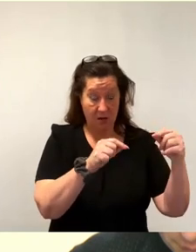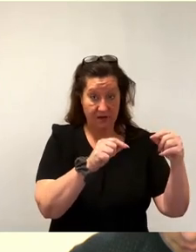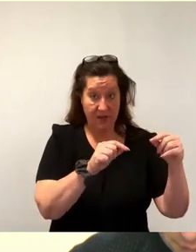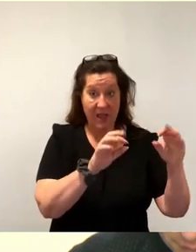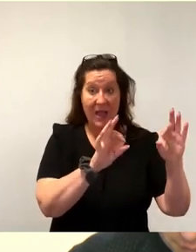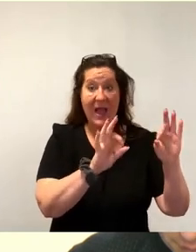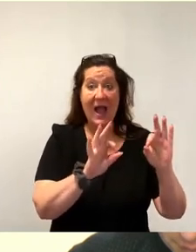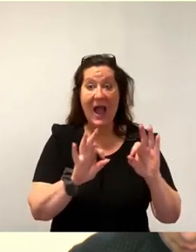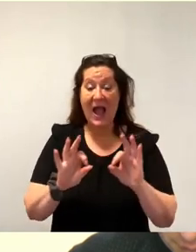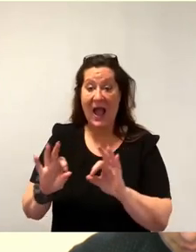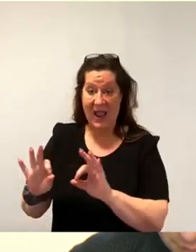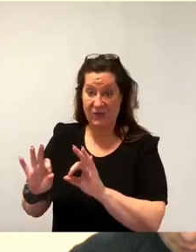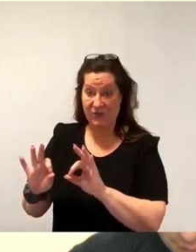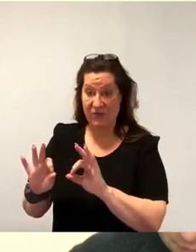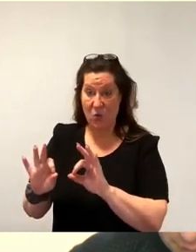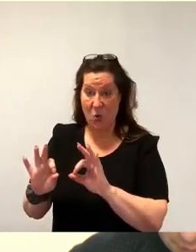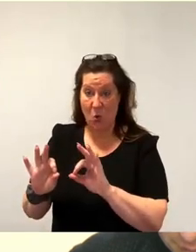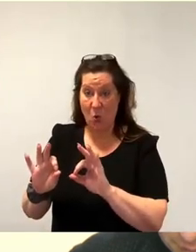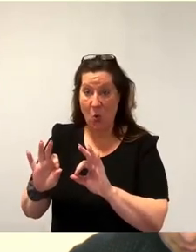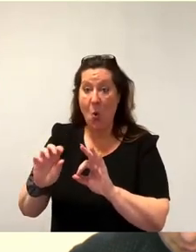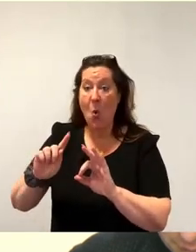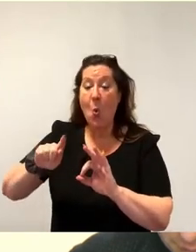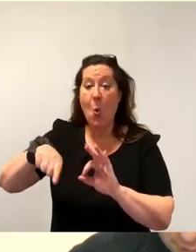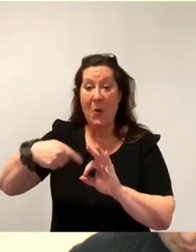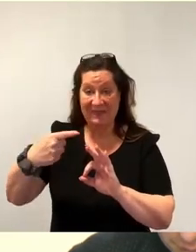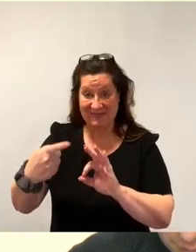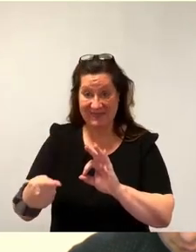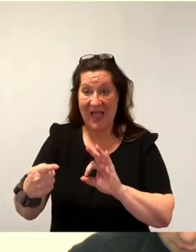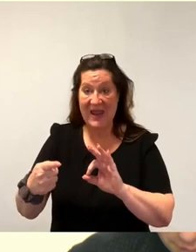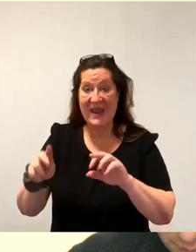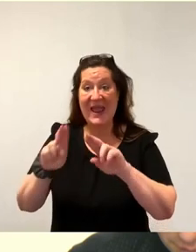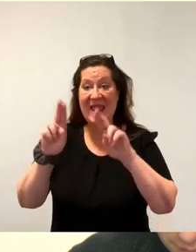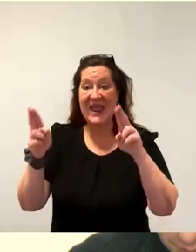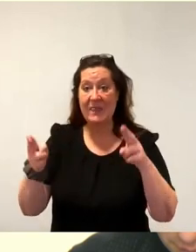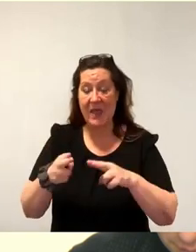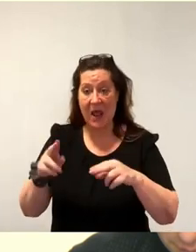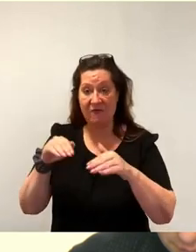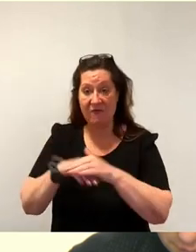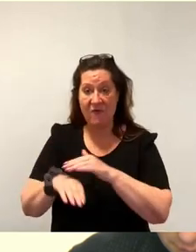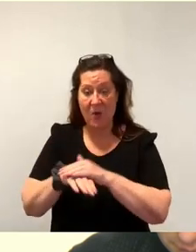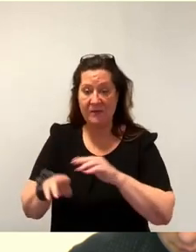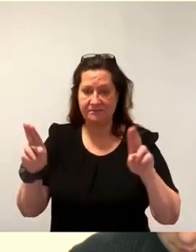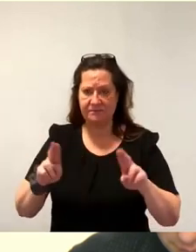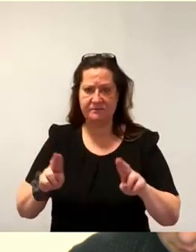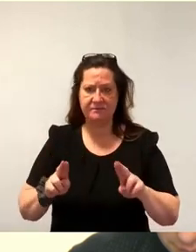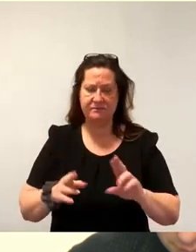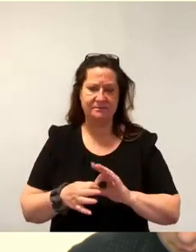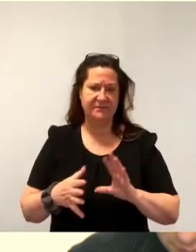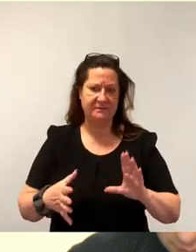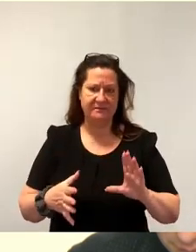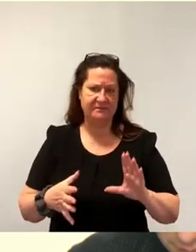Fluchtgeschehen beeinträchtigen wird. Ich denke, das hat überhaupt keinen Einfluss darauf.